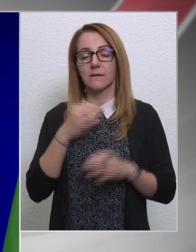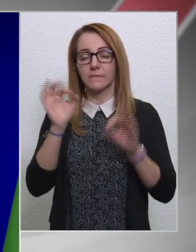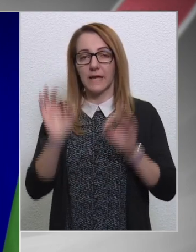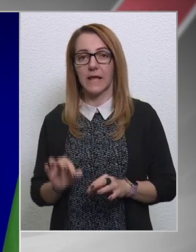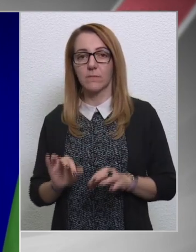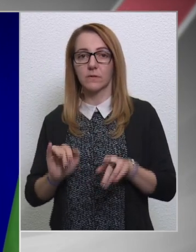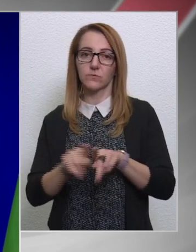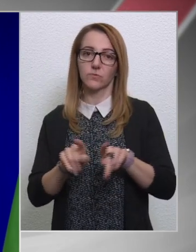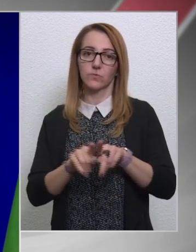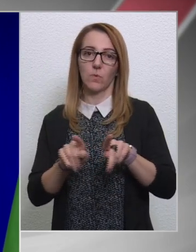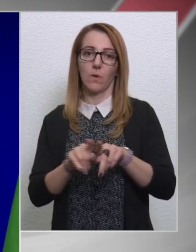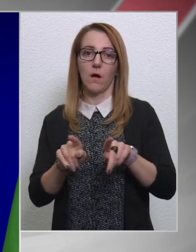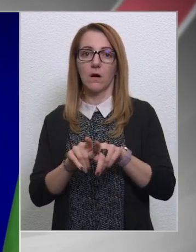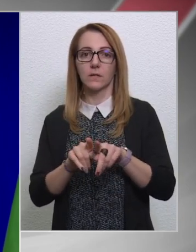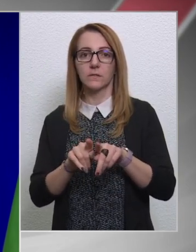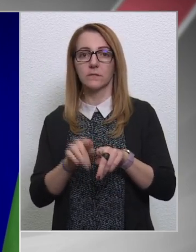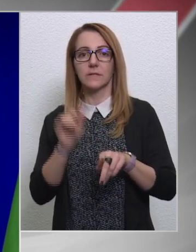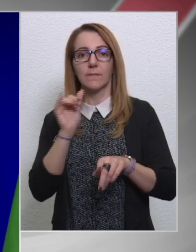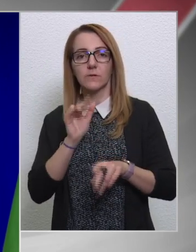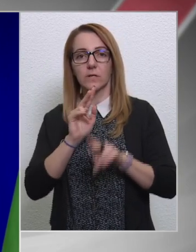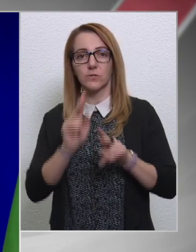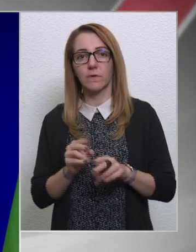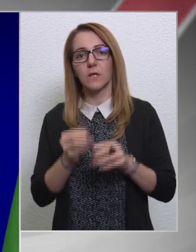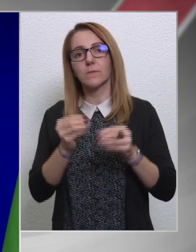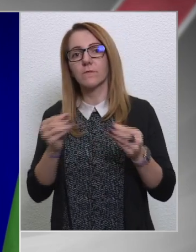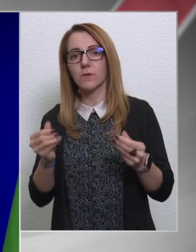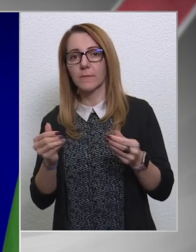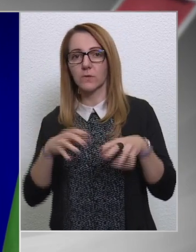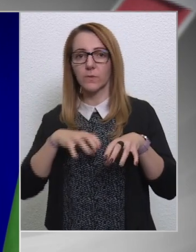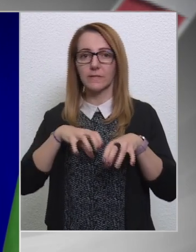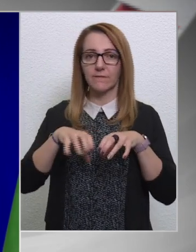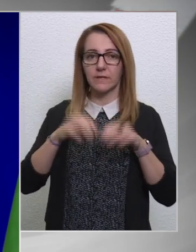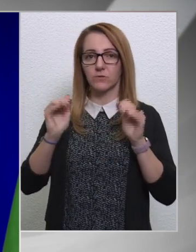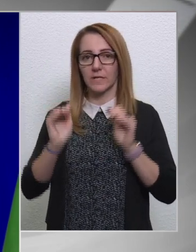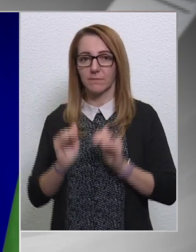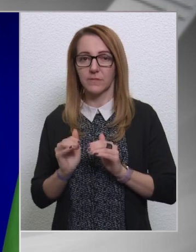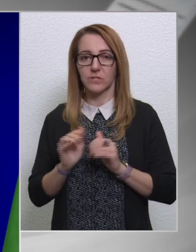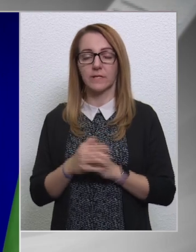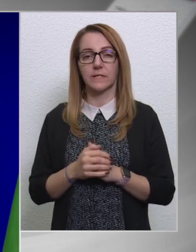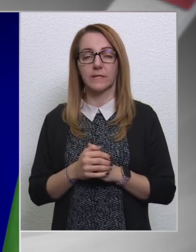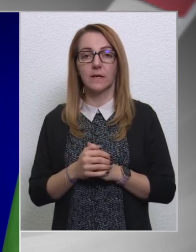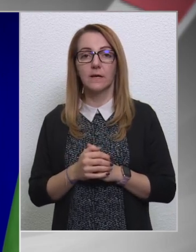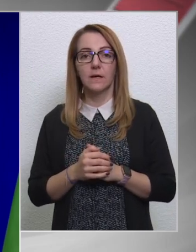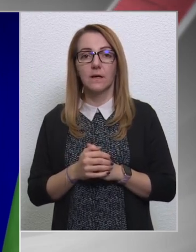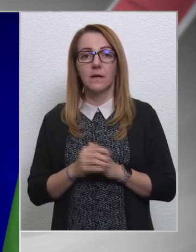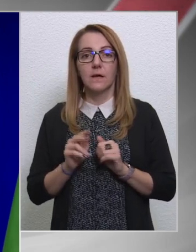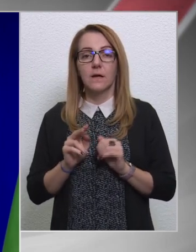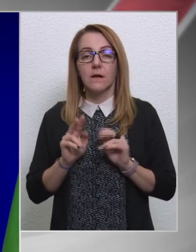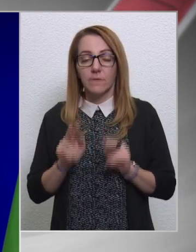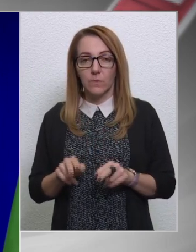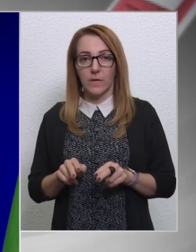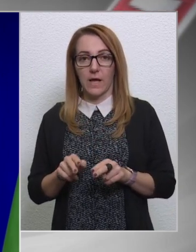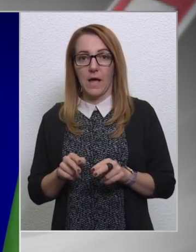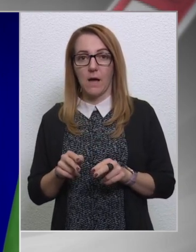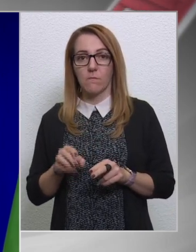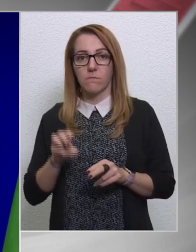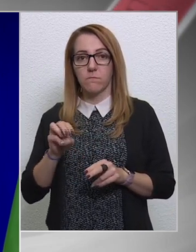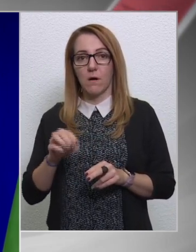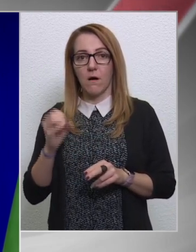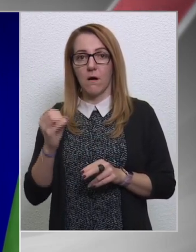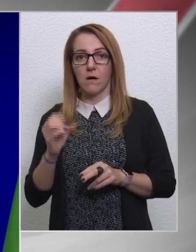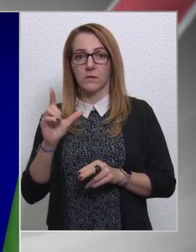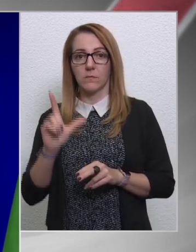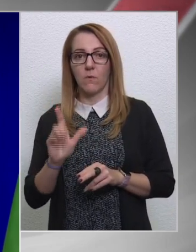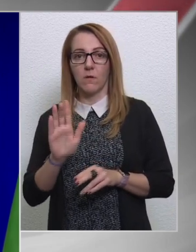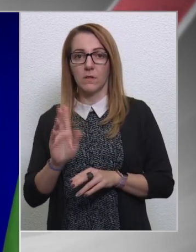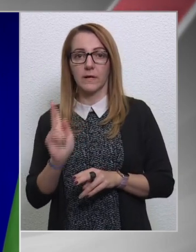ami a finomítói tevékenységet mérsékli. Úgyhogy valójában itt a MOL-nak kell arra